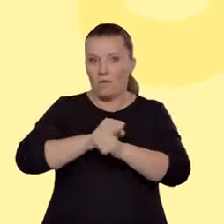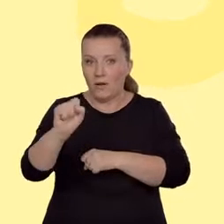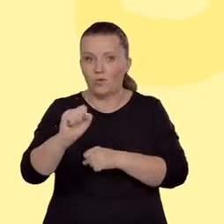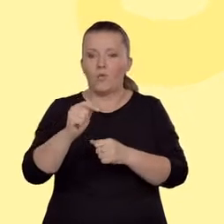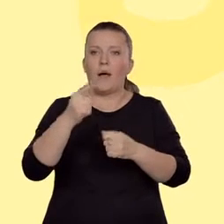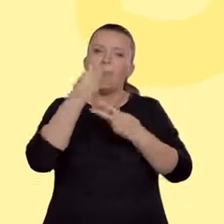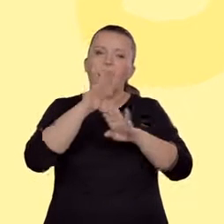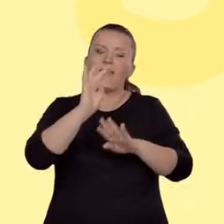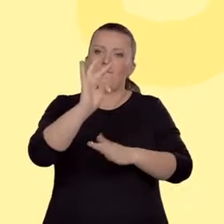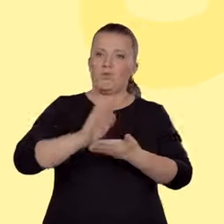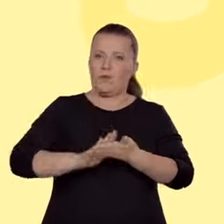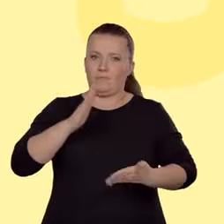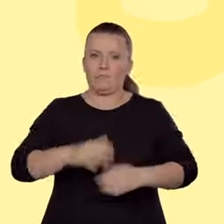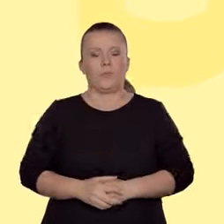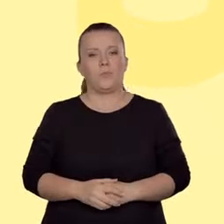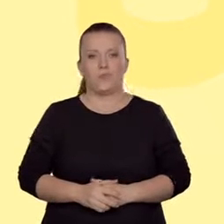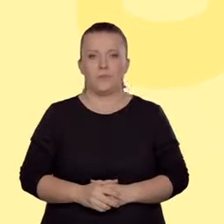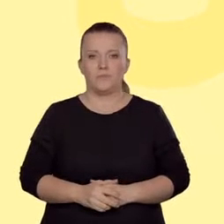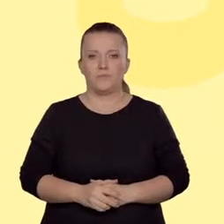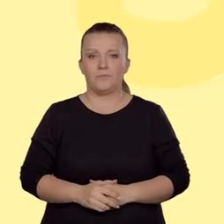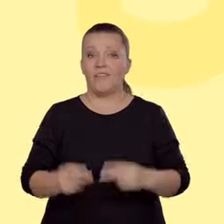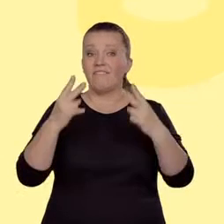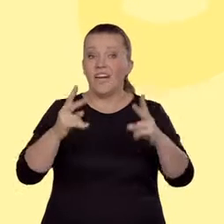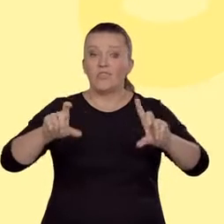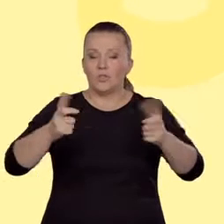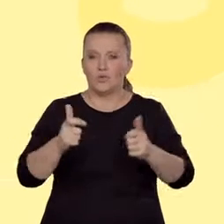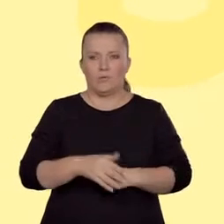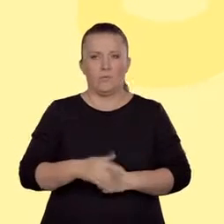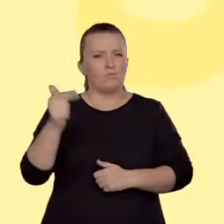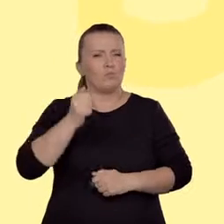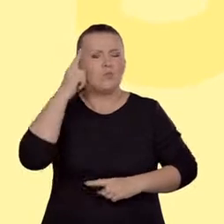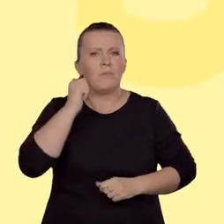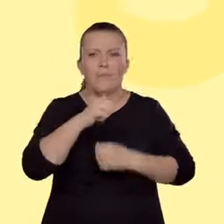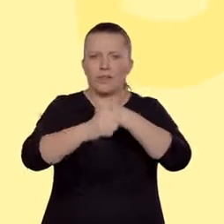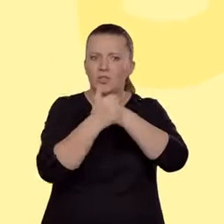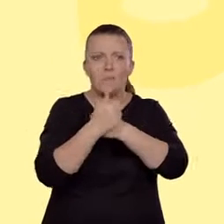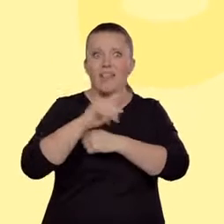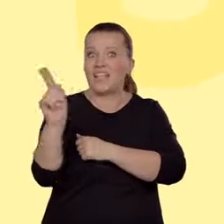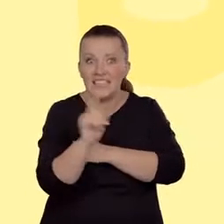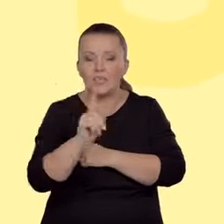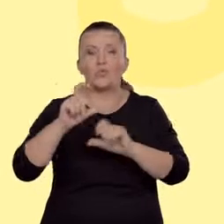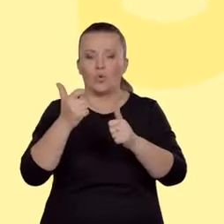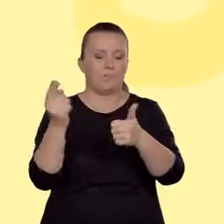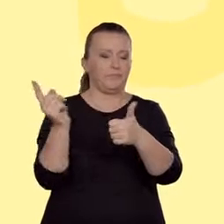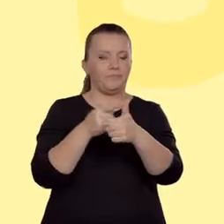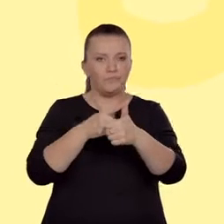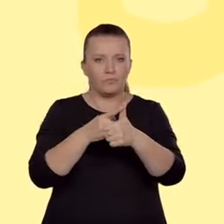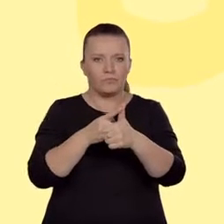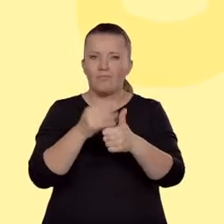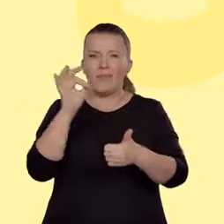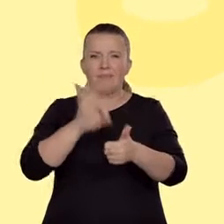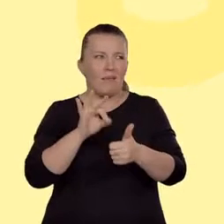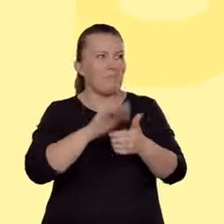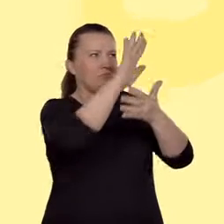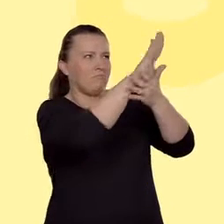szukać tu analogii ze sprawką. Ważne jest, aby zdawać sobie sprawę z tego, czym interpretacja nie jest. Nie jest